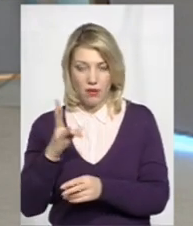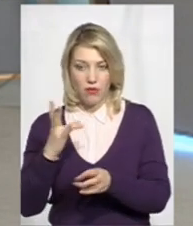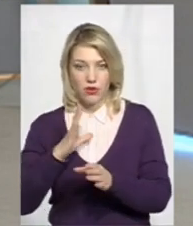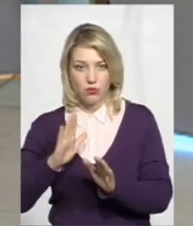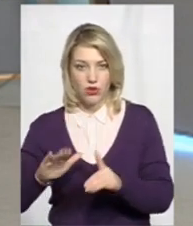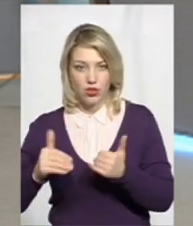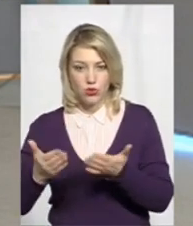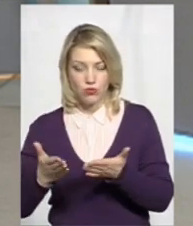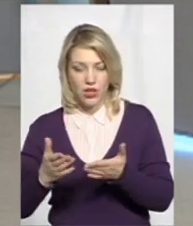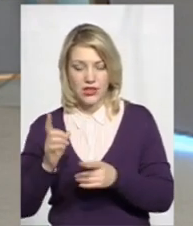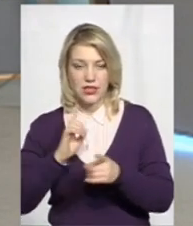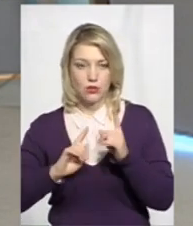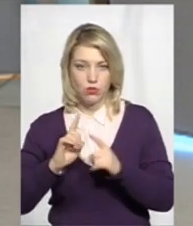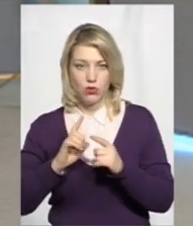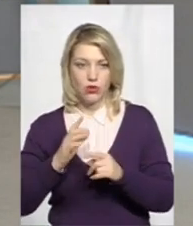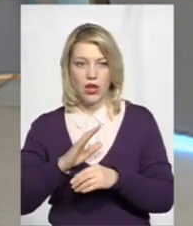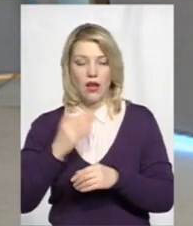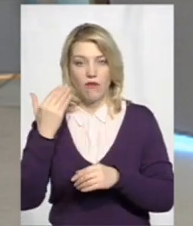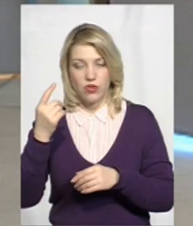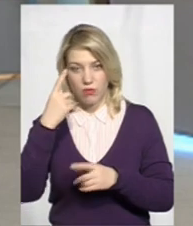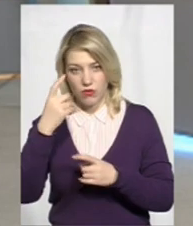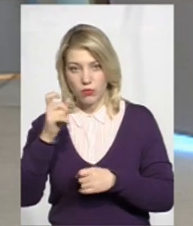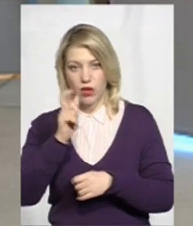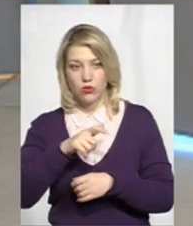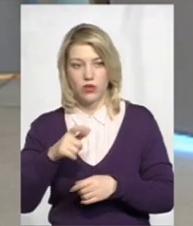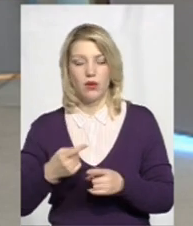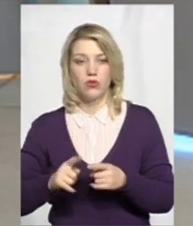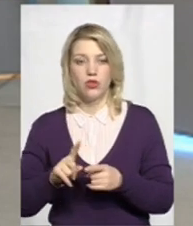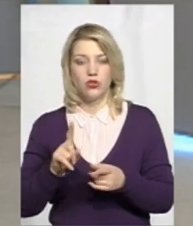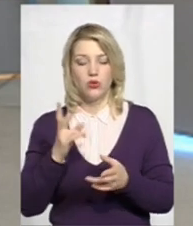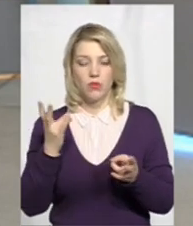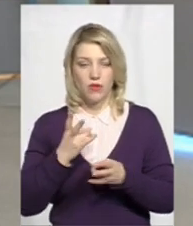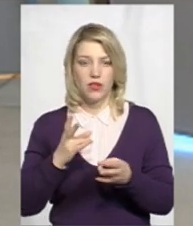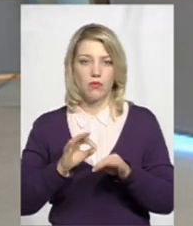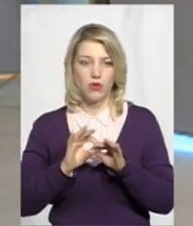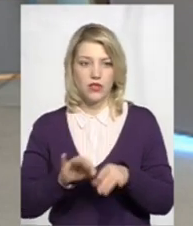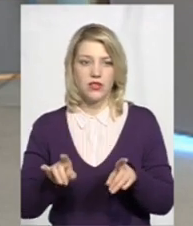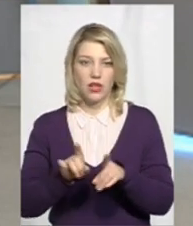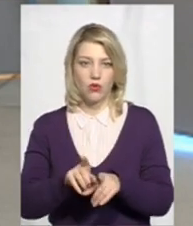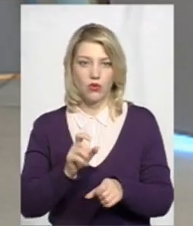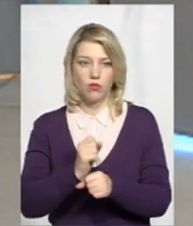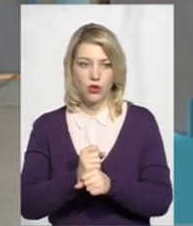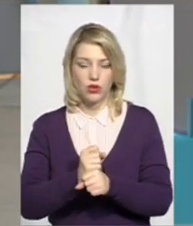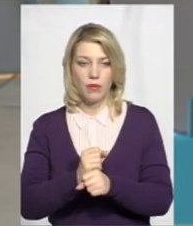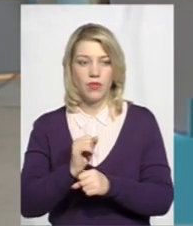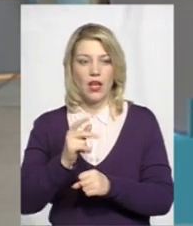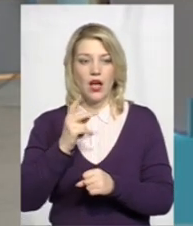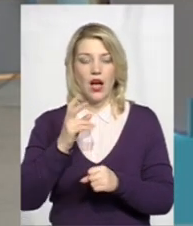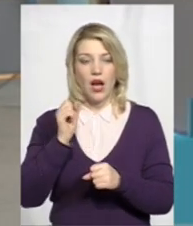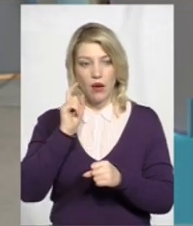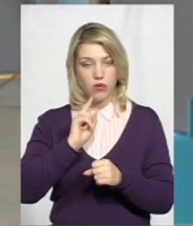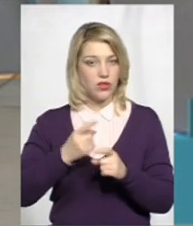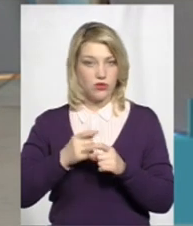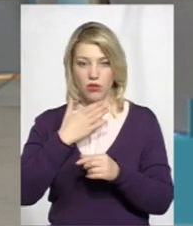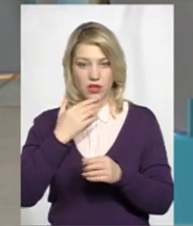ініціювати збори, тобто вони повідомляють людей про те, що вони мають провести таку роботу з ними. поки це не зроблено? Ті договори,